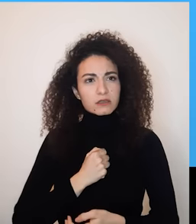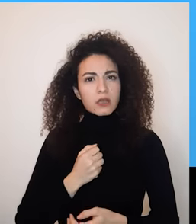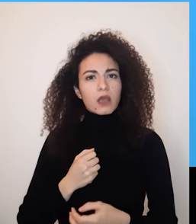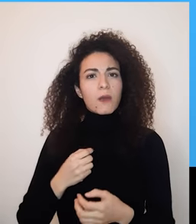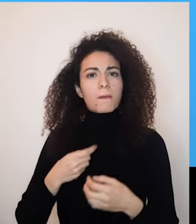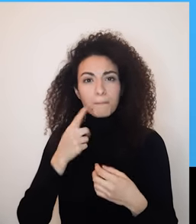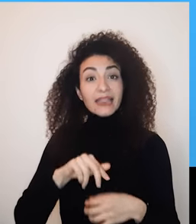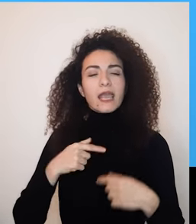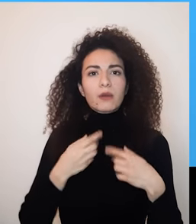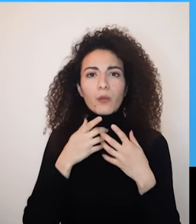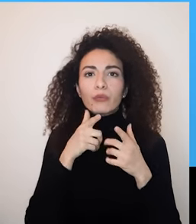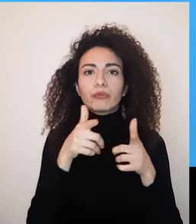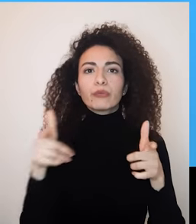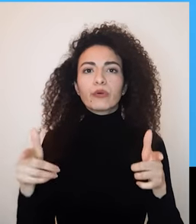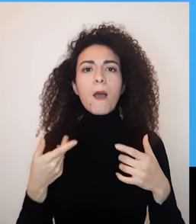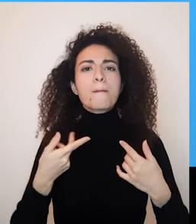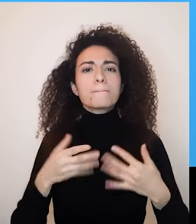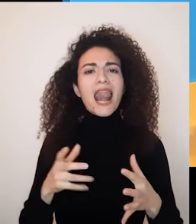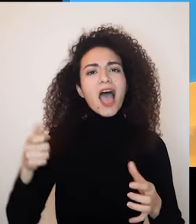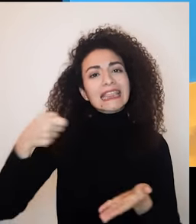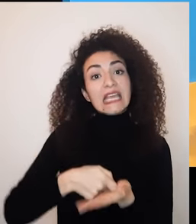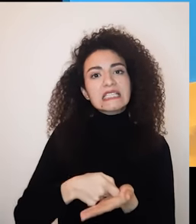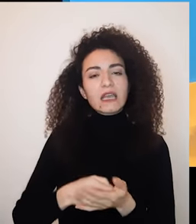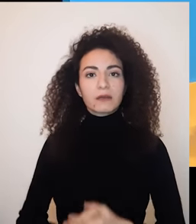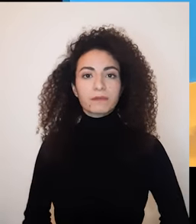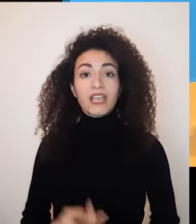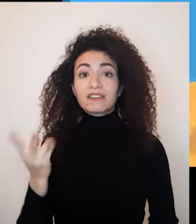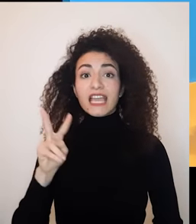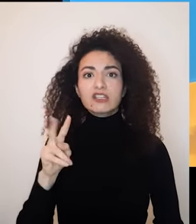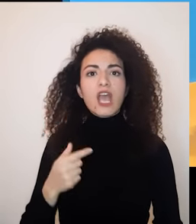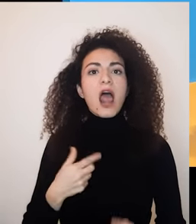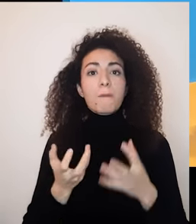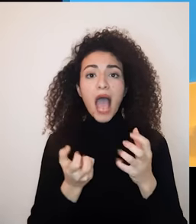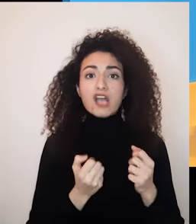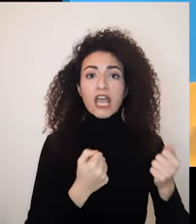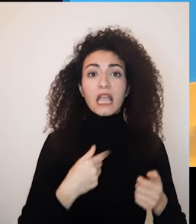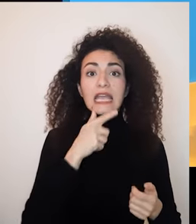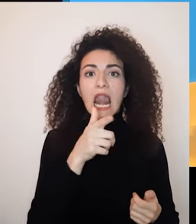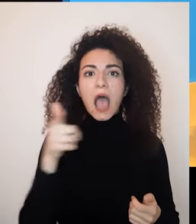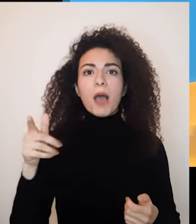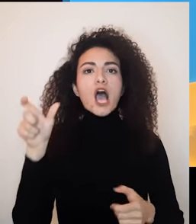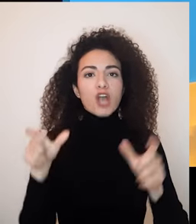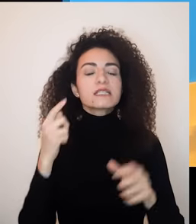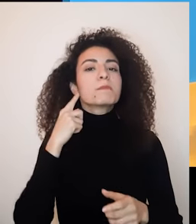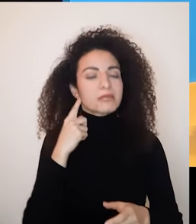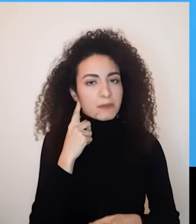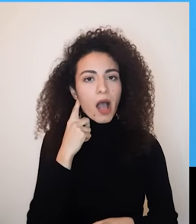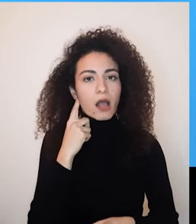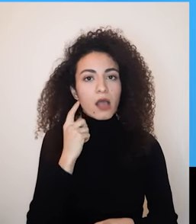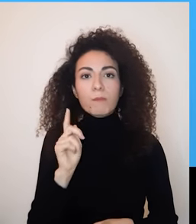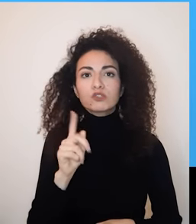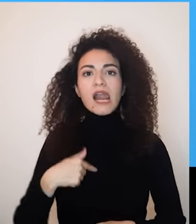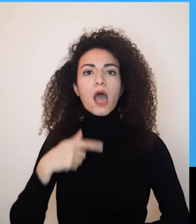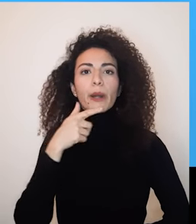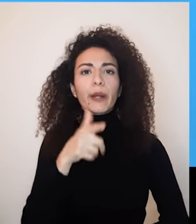لأفعال، المعتقدات، الرغبات والحاجات تانياً الحاجة يكوني مسموعة وإن تشعر أن الشيء القلتي مراح على الفاضي